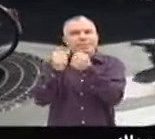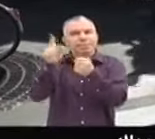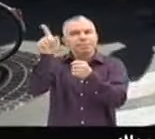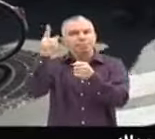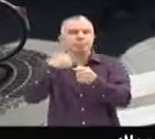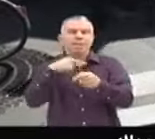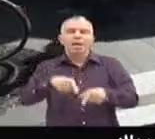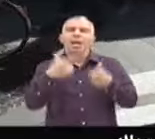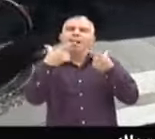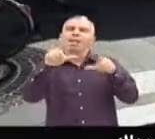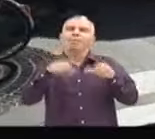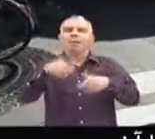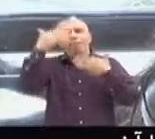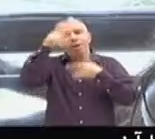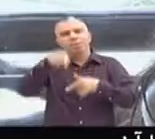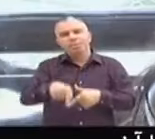pas aussi là-bas.